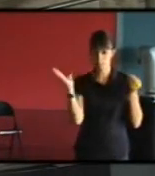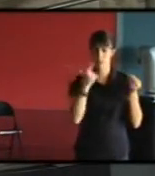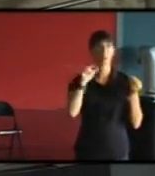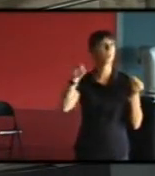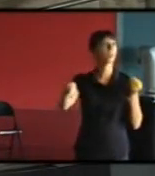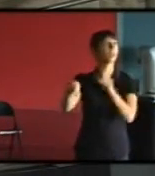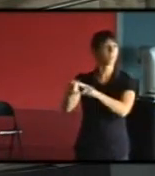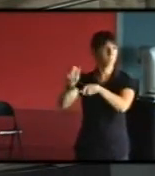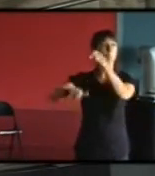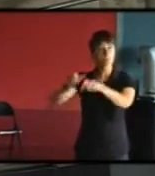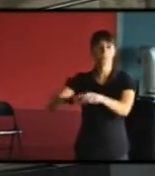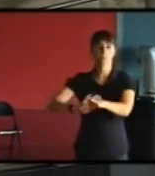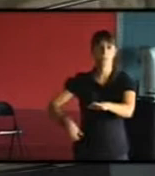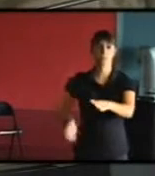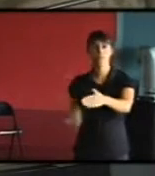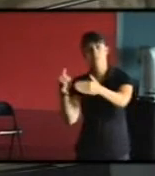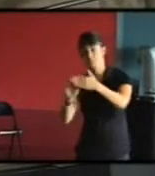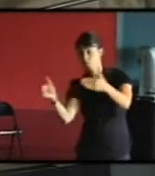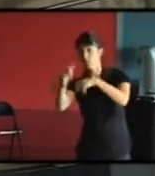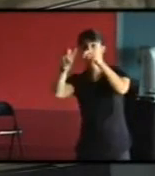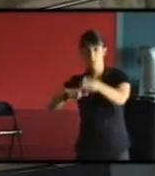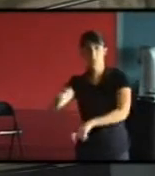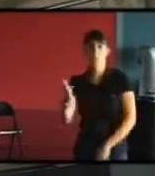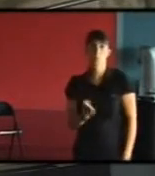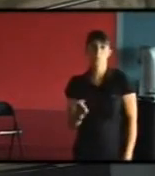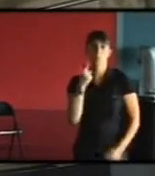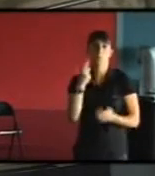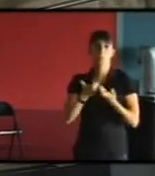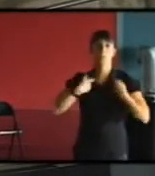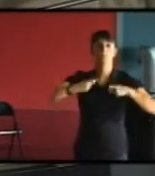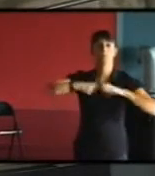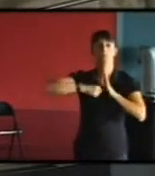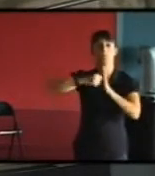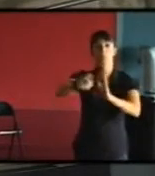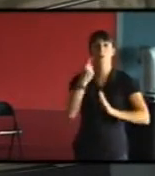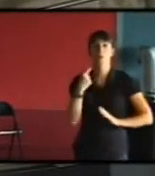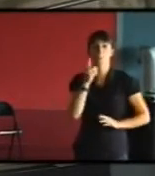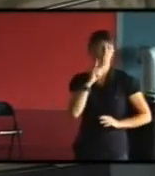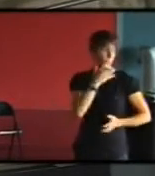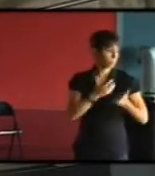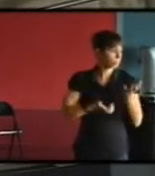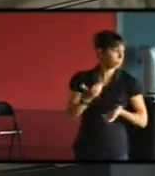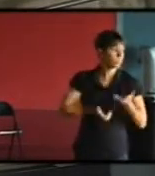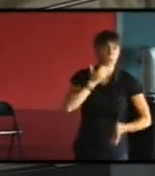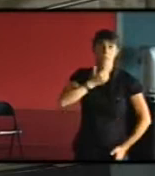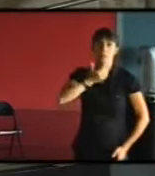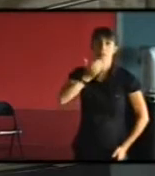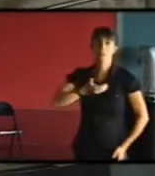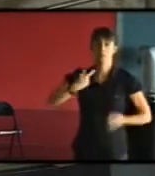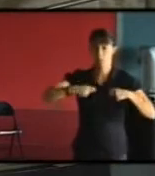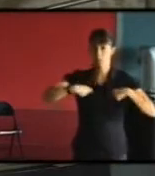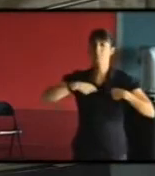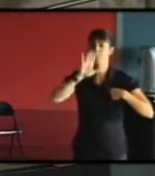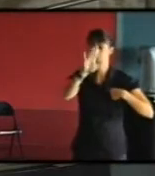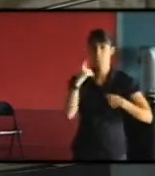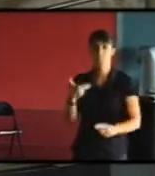susceptibles d'être en difficulté, en raison des prix de l'énergie et surtout de la consommation d'énergie qu'ils ont derrière. Le pas suivant dans le travail qu'on va pouvoir faire,